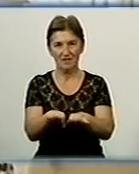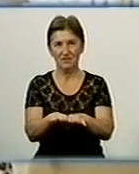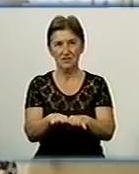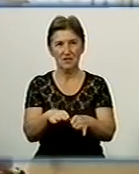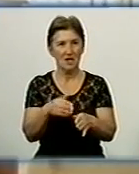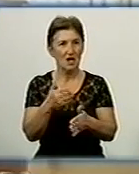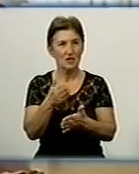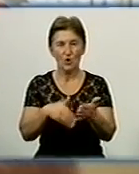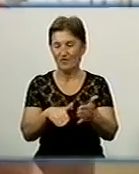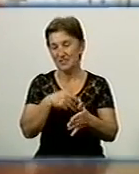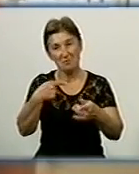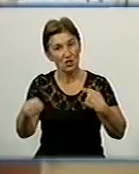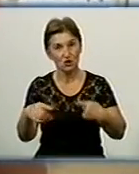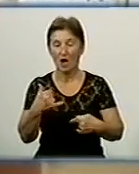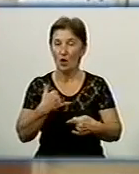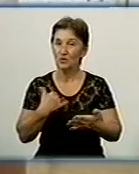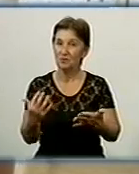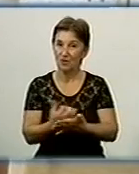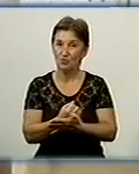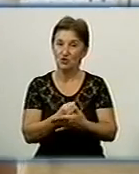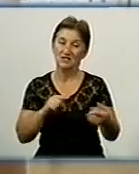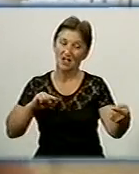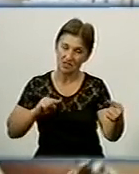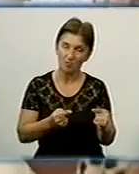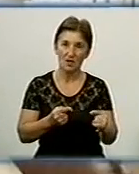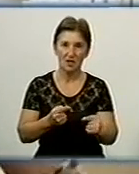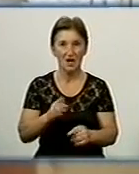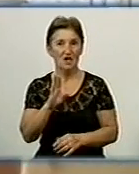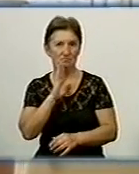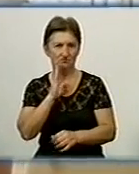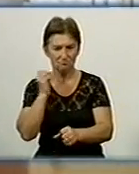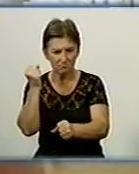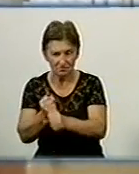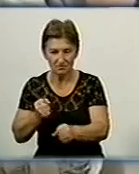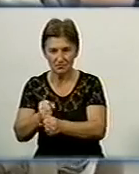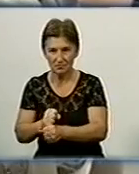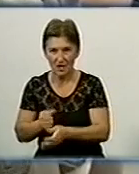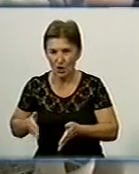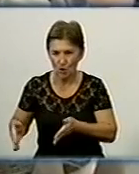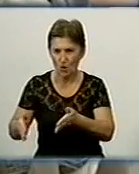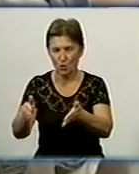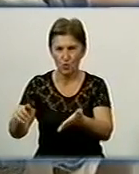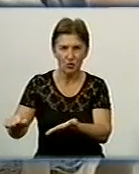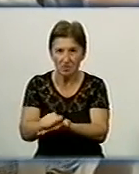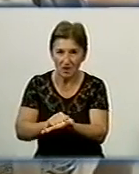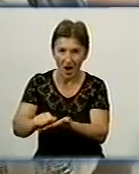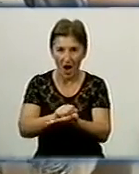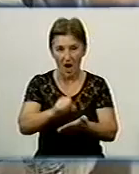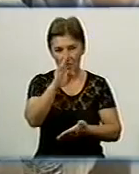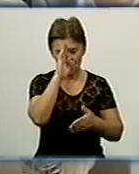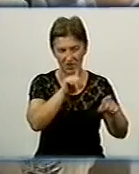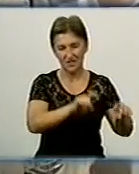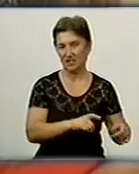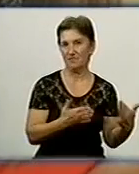інше. А у нас виходить навпаки. Жінка дороги кладе, а чоловік сидить в тіні, споглядає. Показати свої роботи у порівняно невеликому